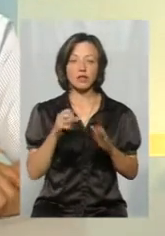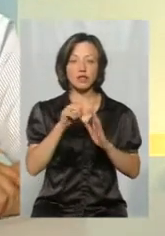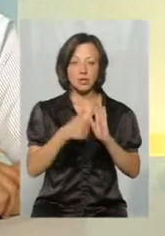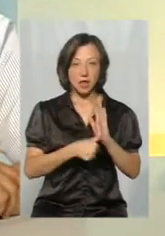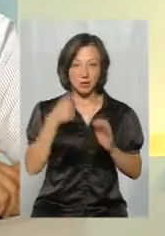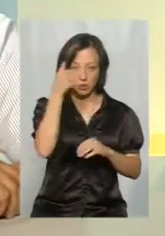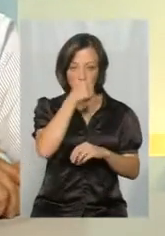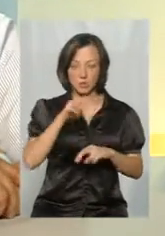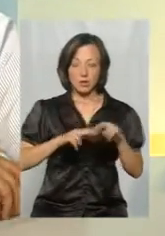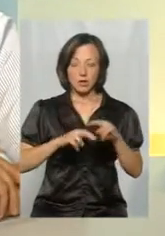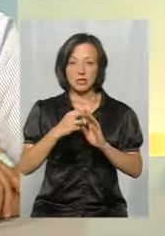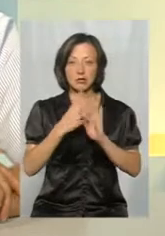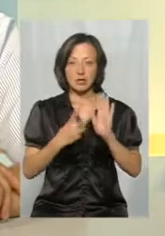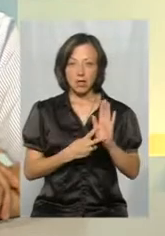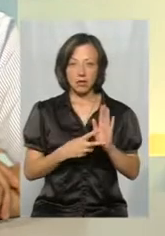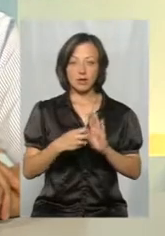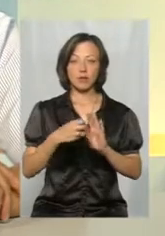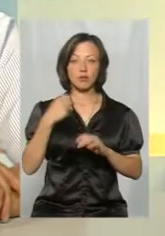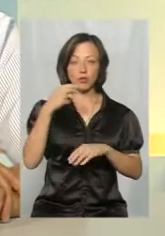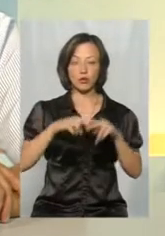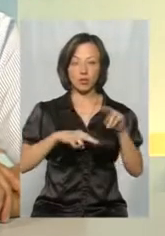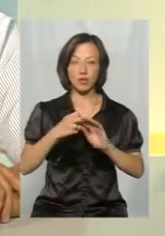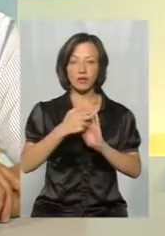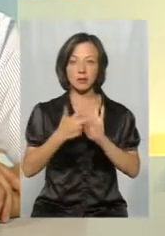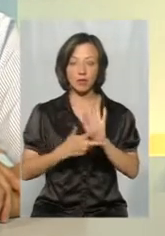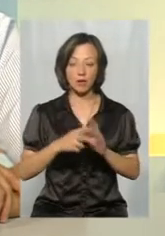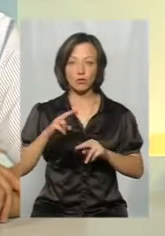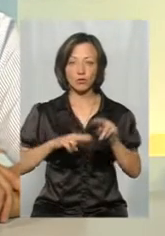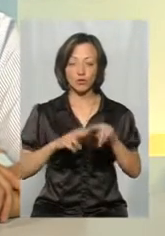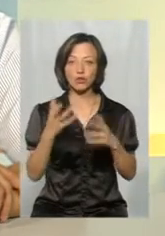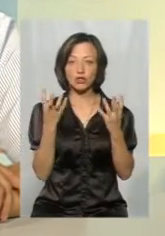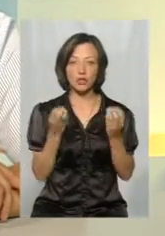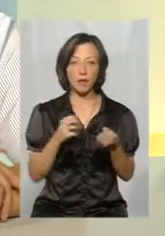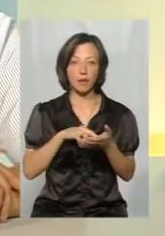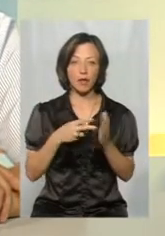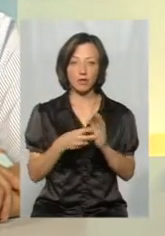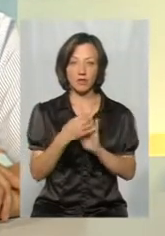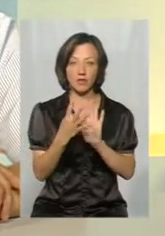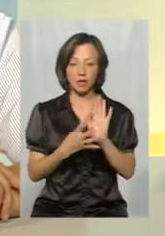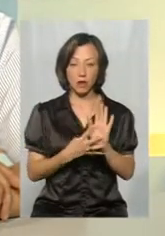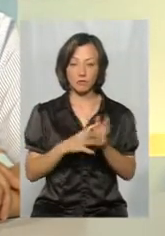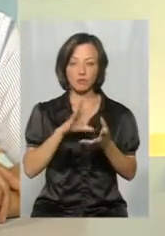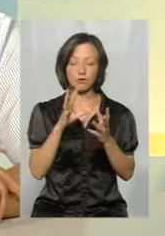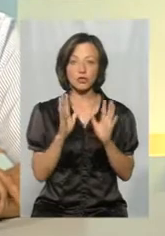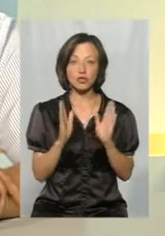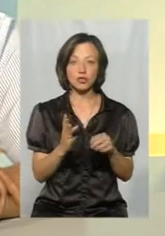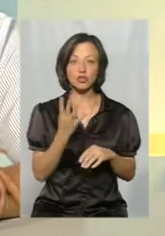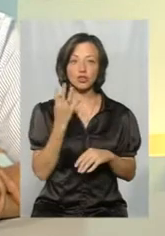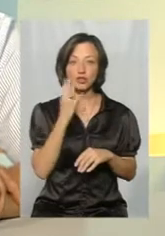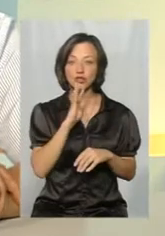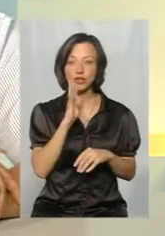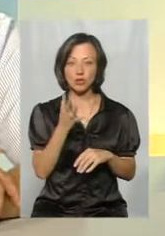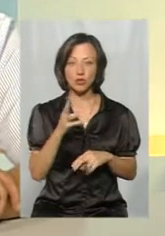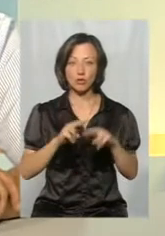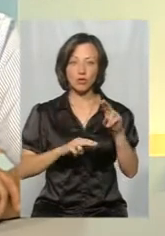16-му році будуємо, 17-й будуємо, 18-й будуємо, і ще вони планують в 19-му. Всього навсьо 4 роки